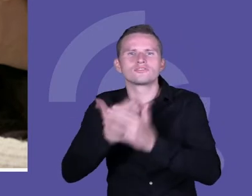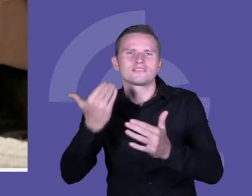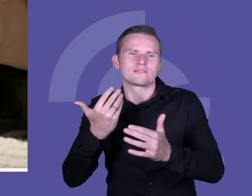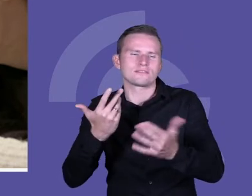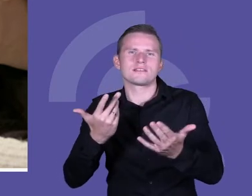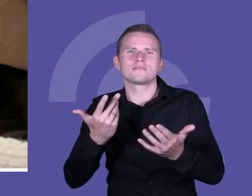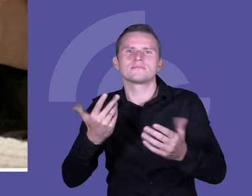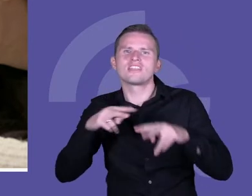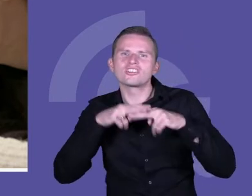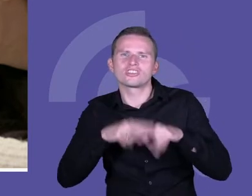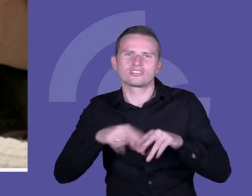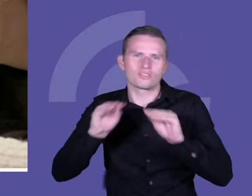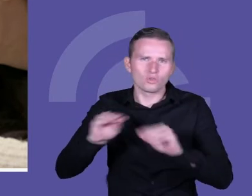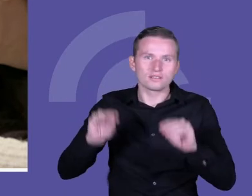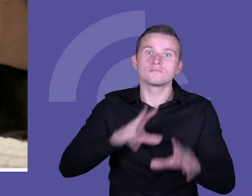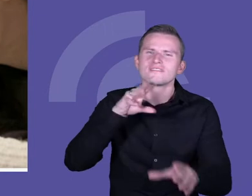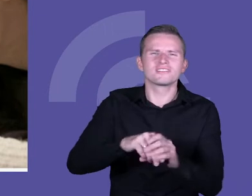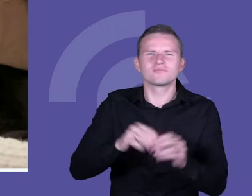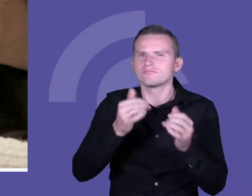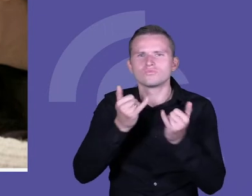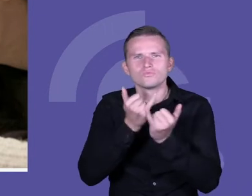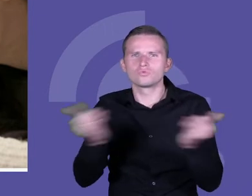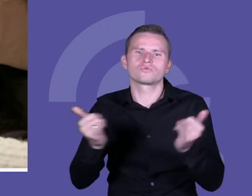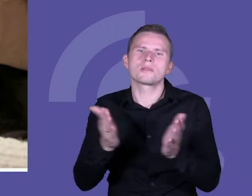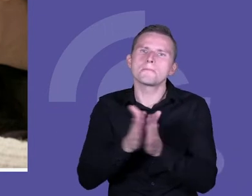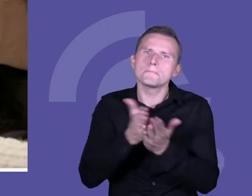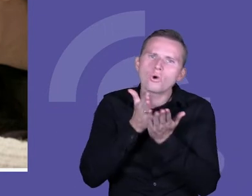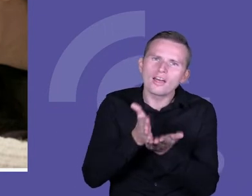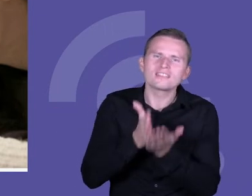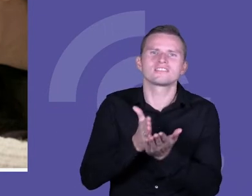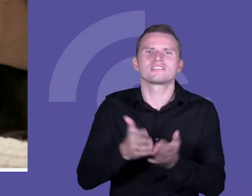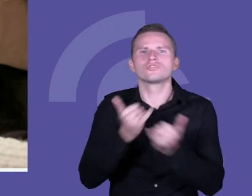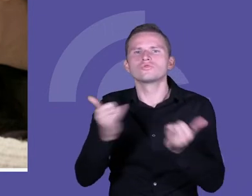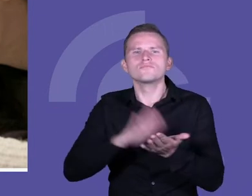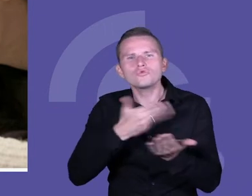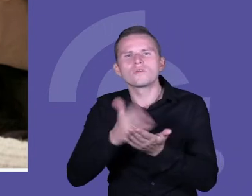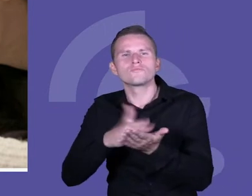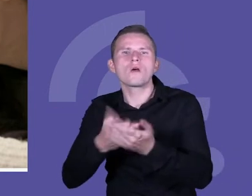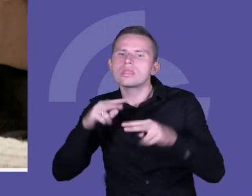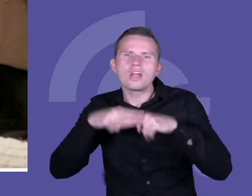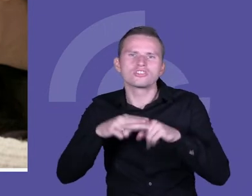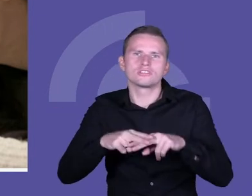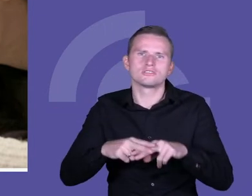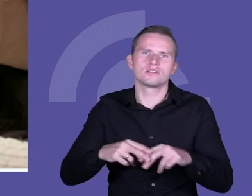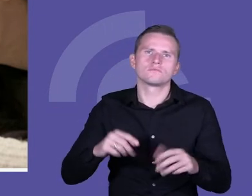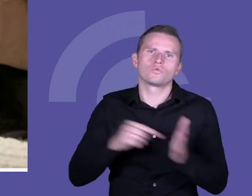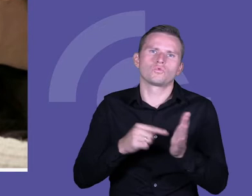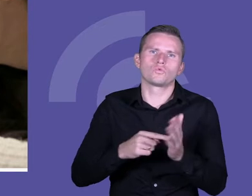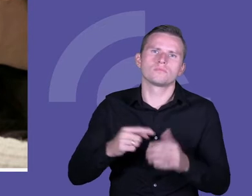Państwo wszystkie te poradniki i przykłady narzędzi, o których mówimy